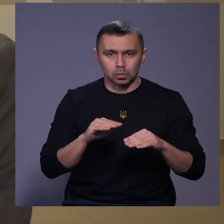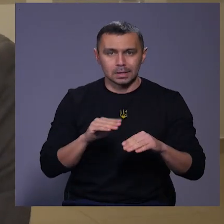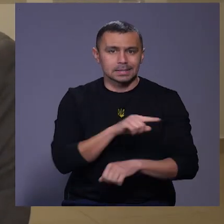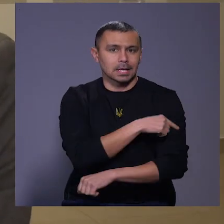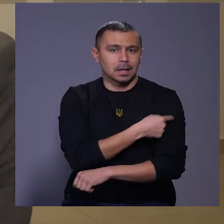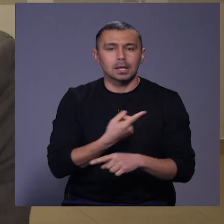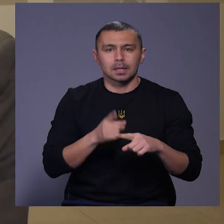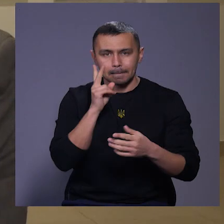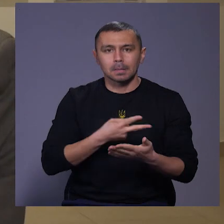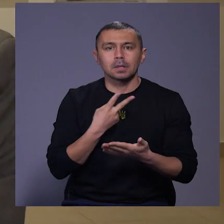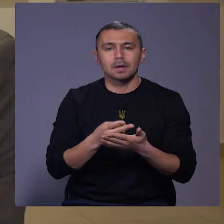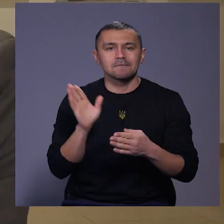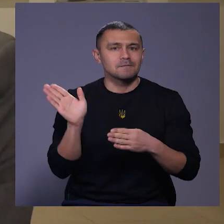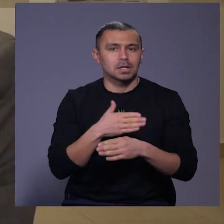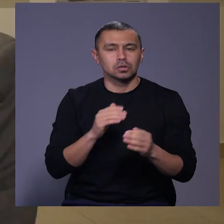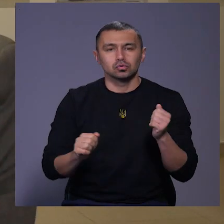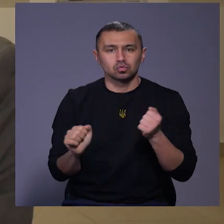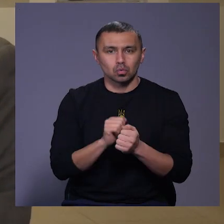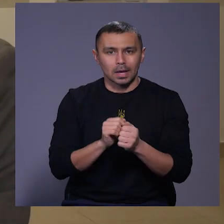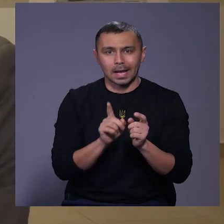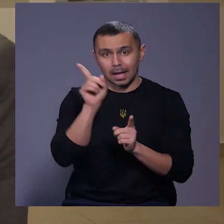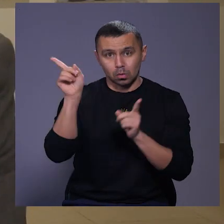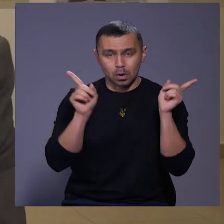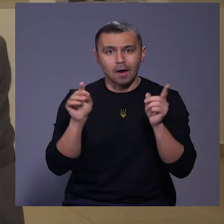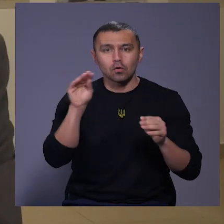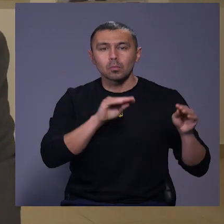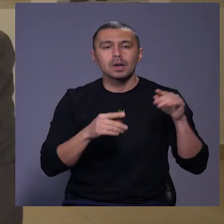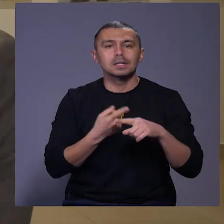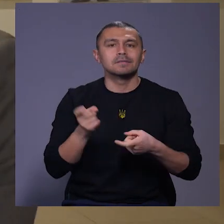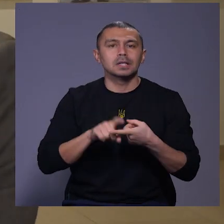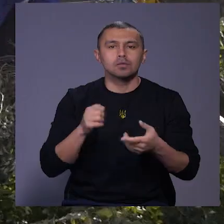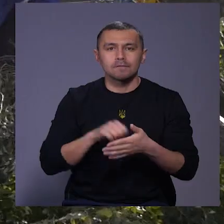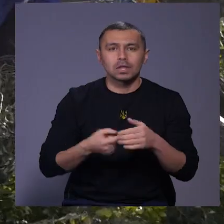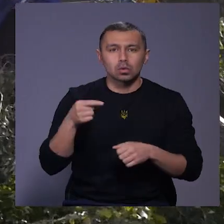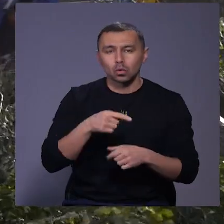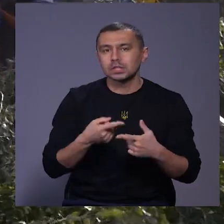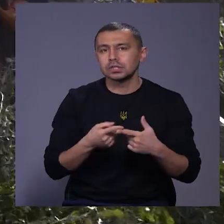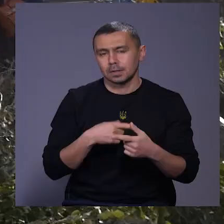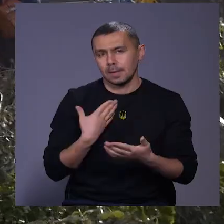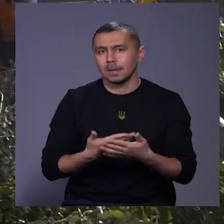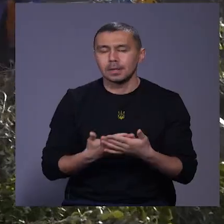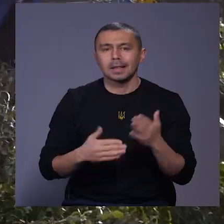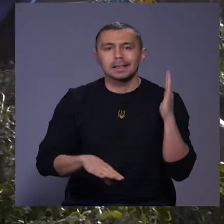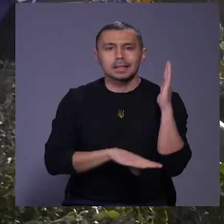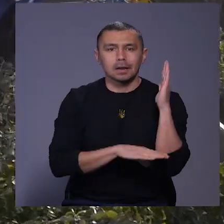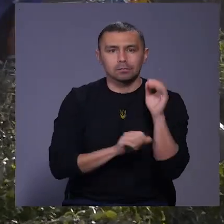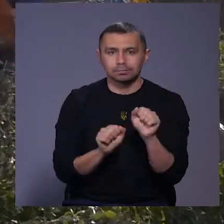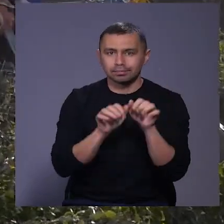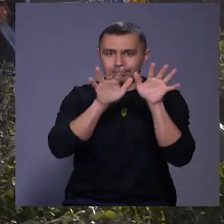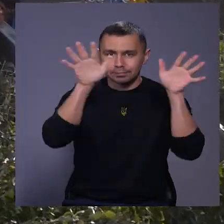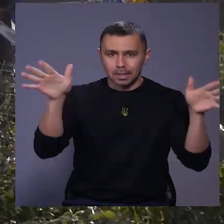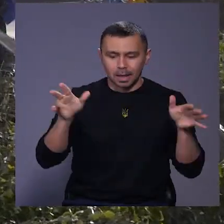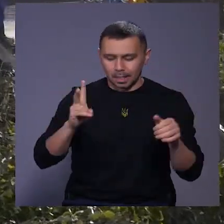Санітарно це передбачає видалення сухих чи зламаних гірок, а формувально це в залежності від того, чи, до прикладу, дерево розрослося на